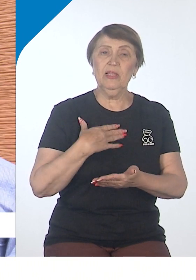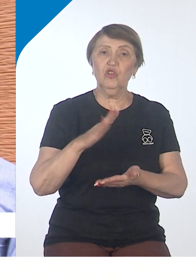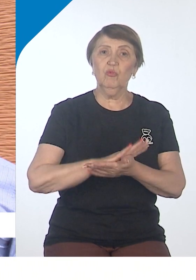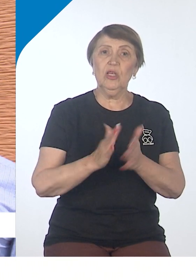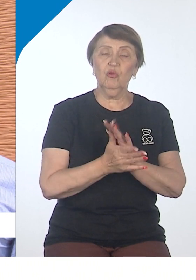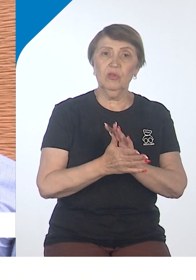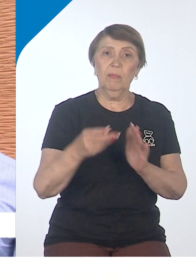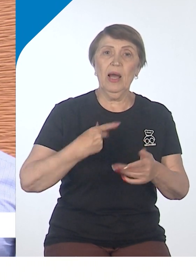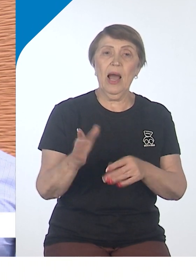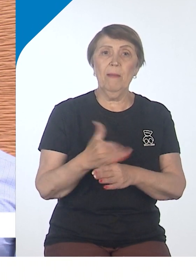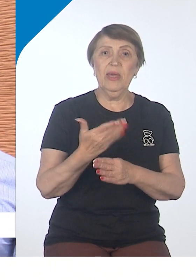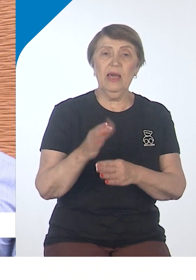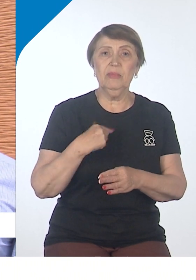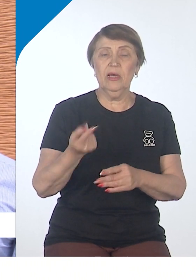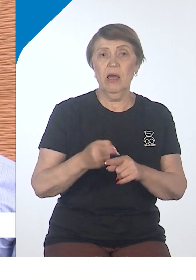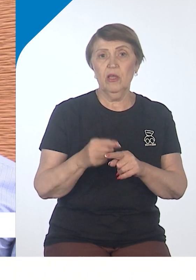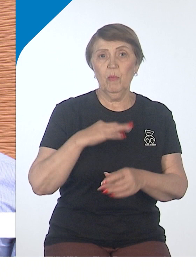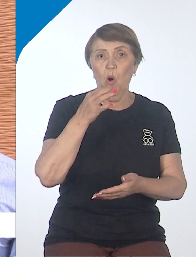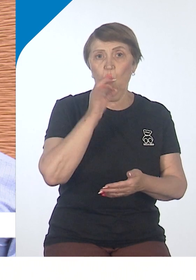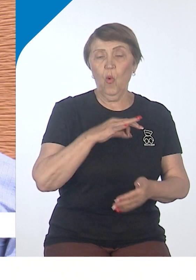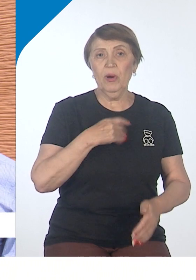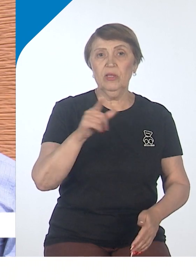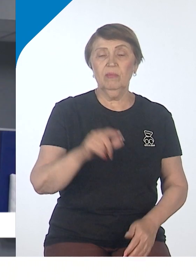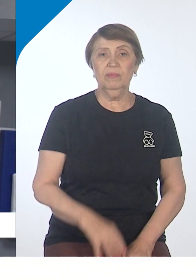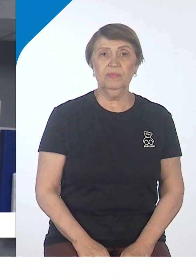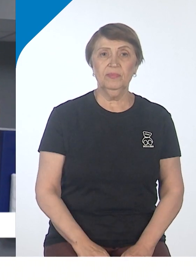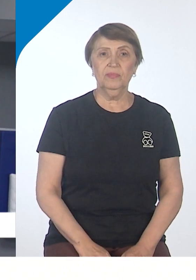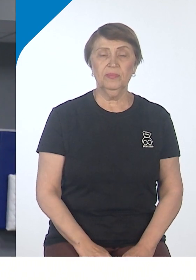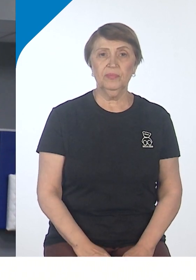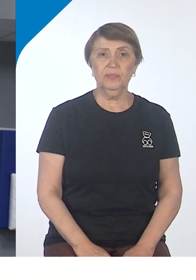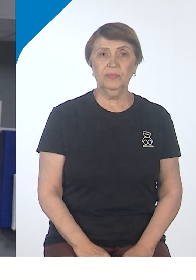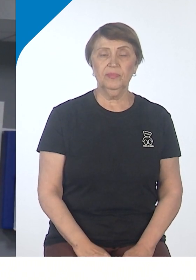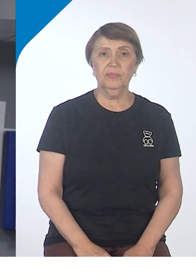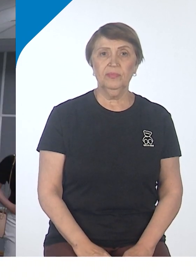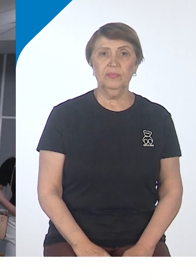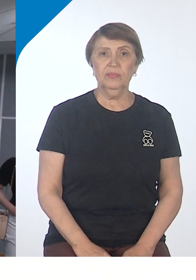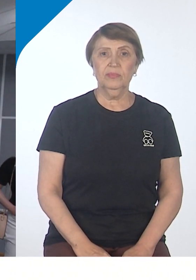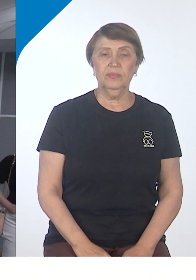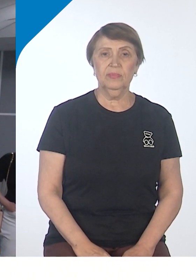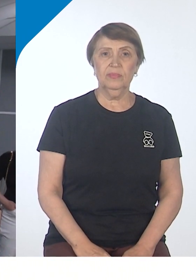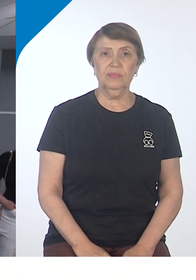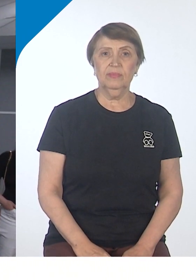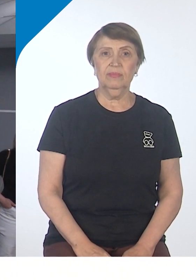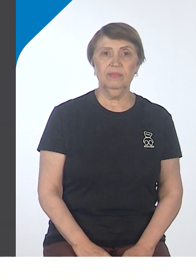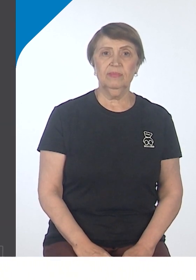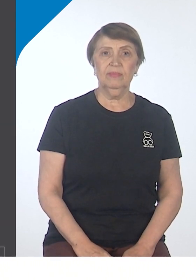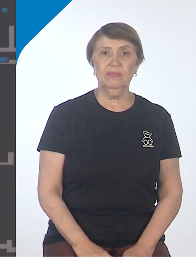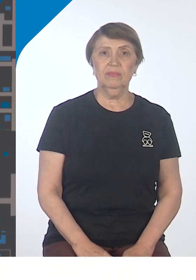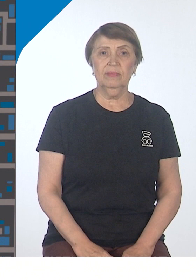мы обменяемся этим опытом и что-то полезное учтем друг для друга. Мария Шулешко, Эмиль Соломин. Смотри Хабаровск.